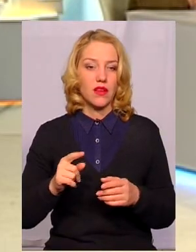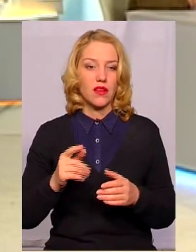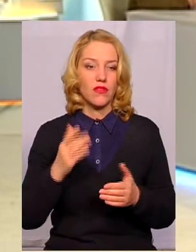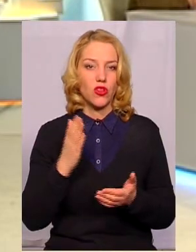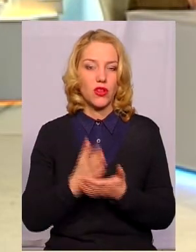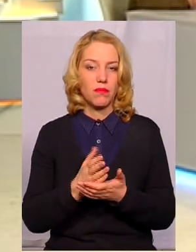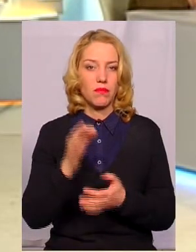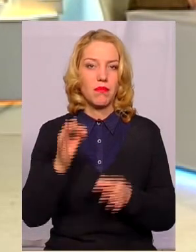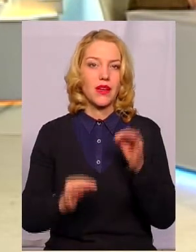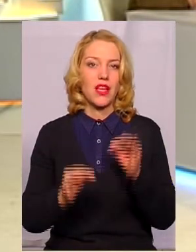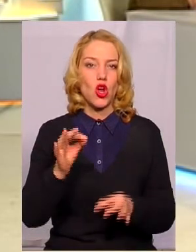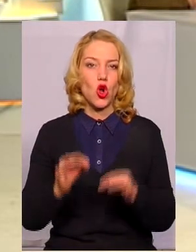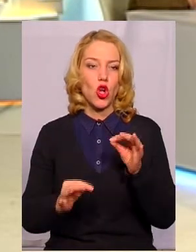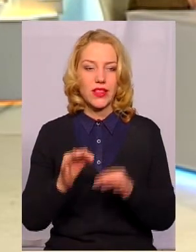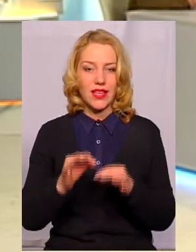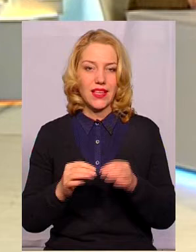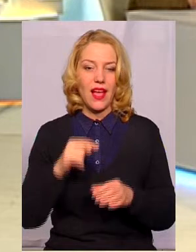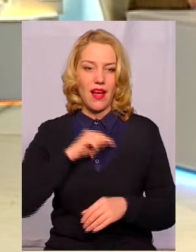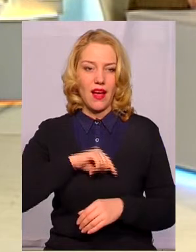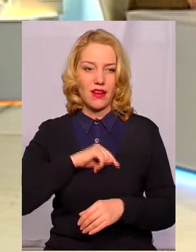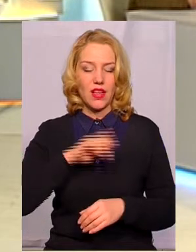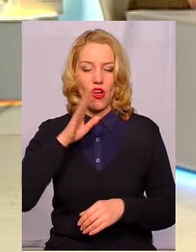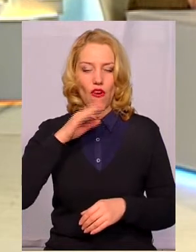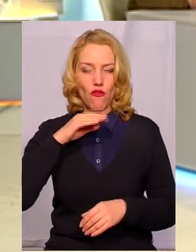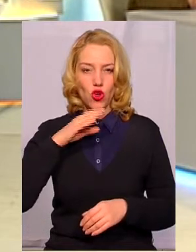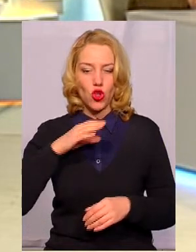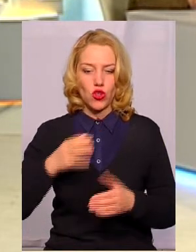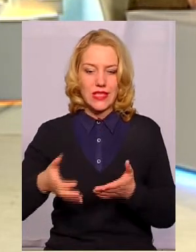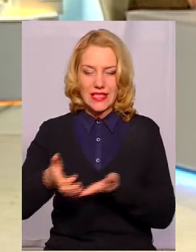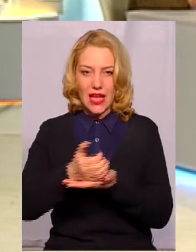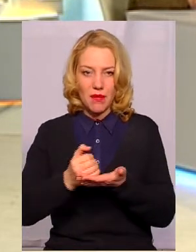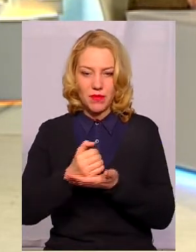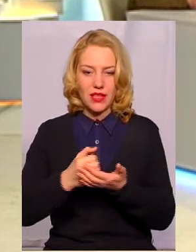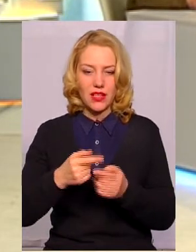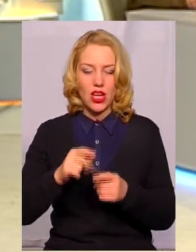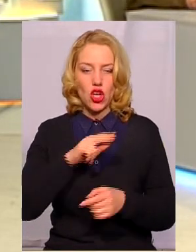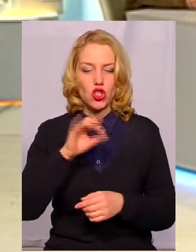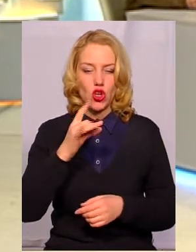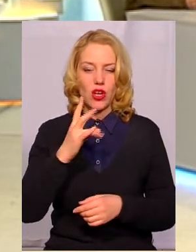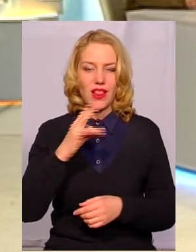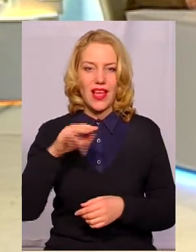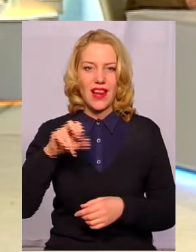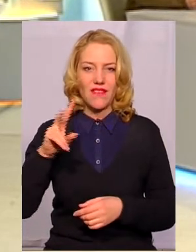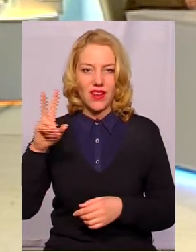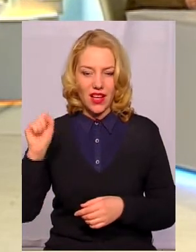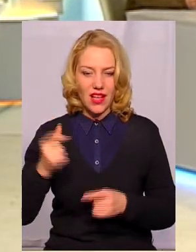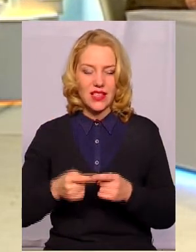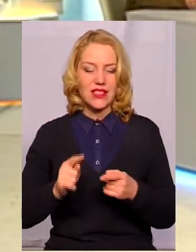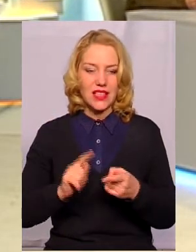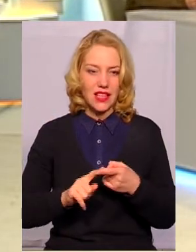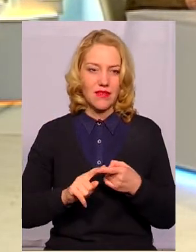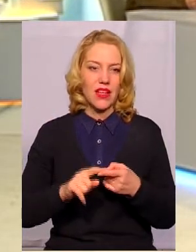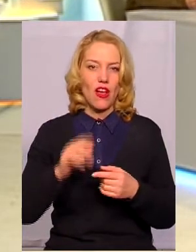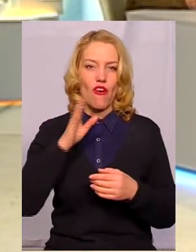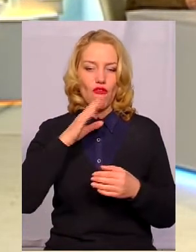природний характер. Тому що водозабір в Черній Лівці – це заплава річки. А там торфяники. Торфяники, з часом, це органіка гниють.